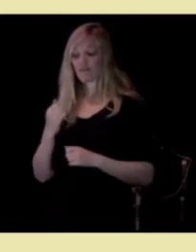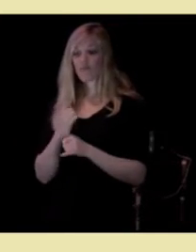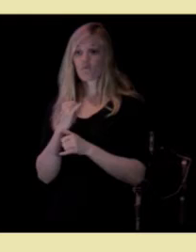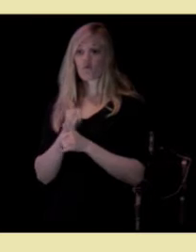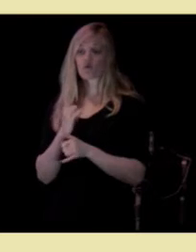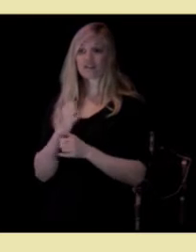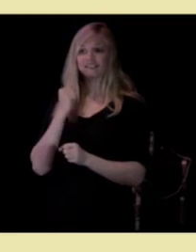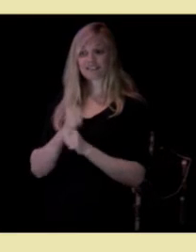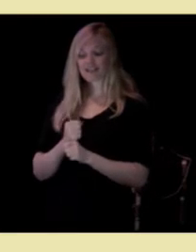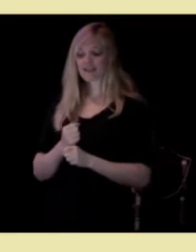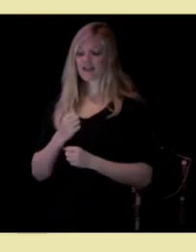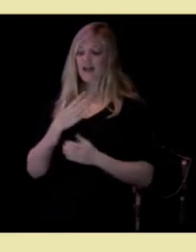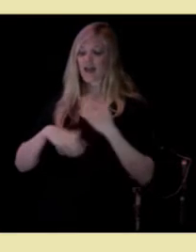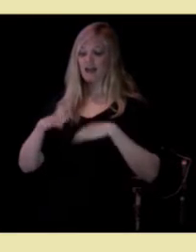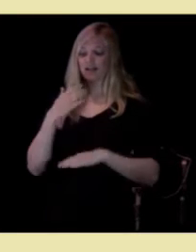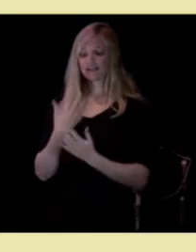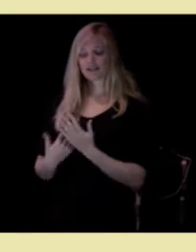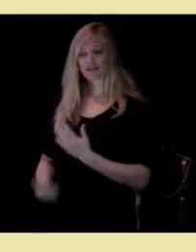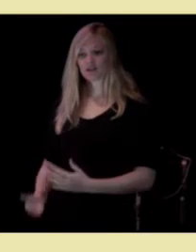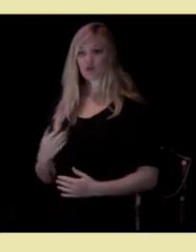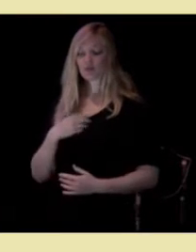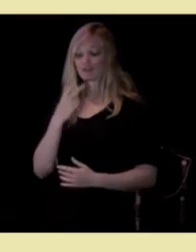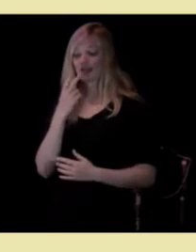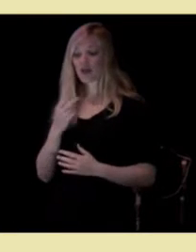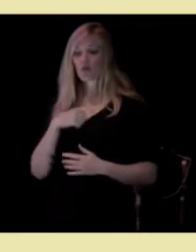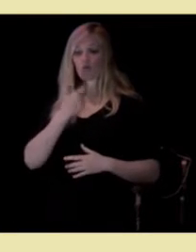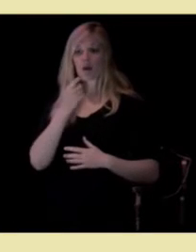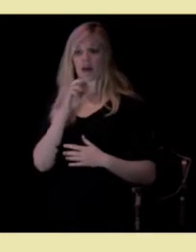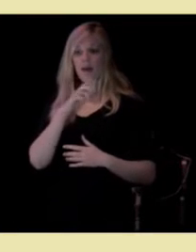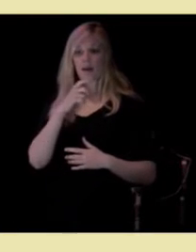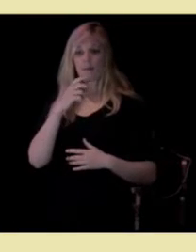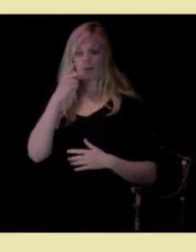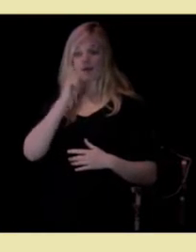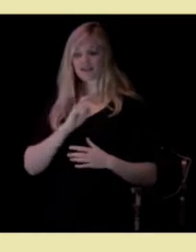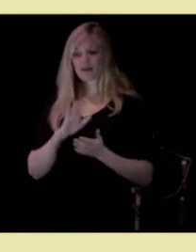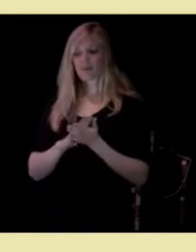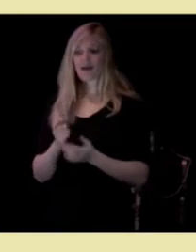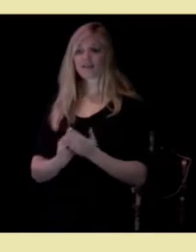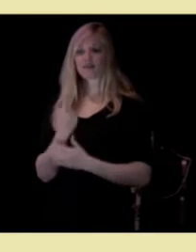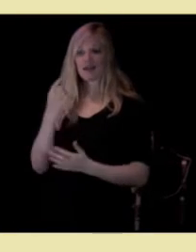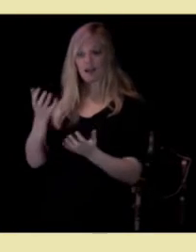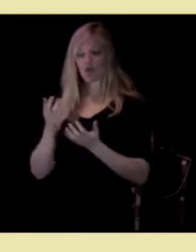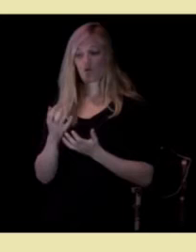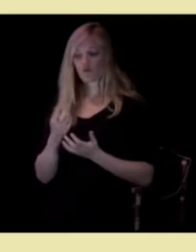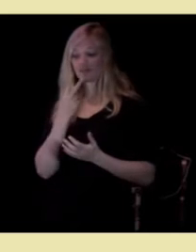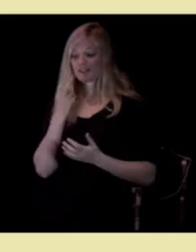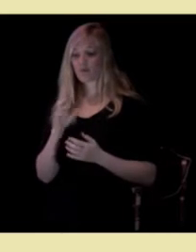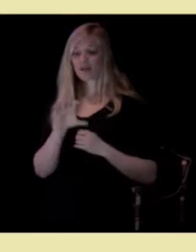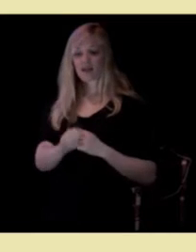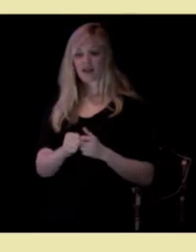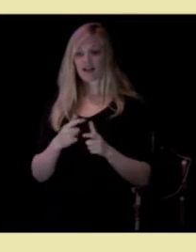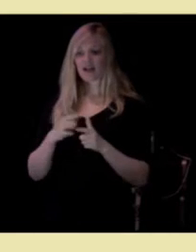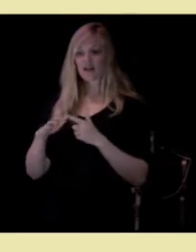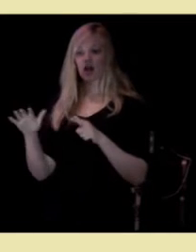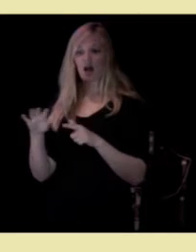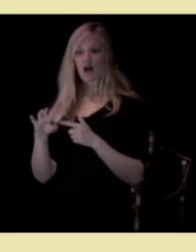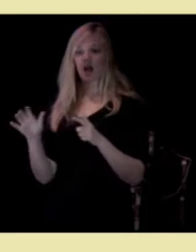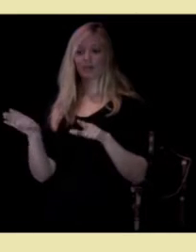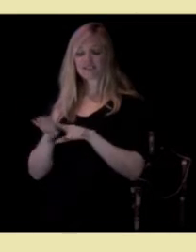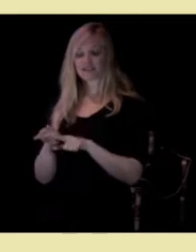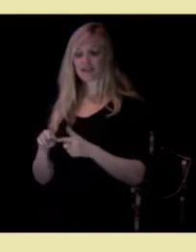helsetjenester som tar høyde for unge mennesker med spesielle behov. Se på tilgjengelighet, kapasitet og